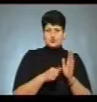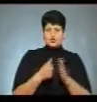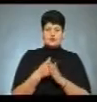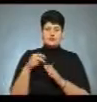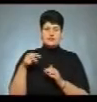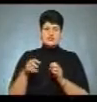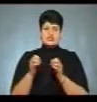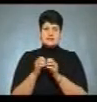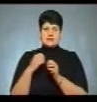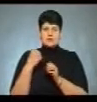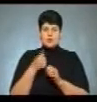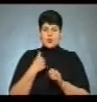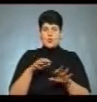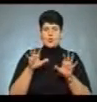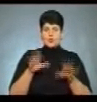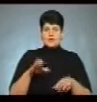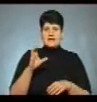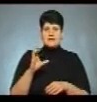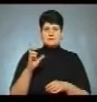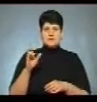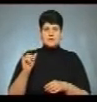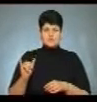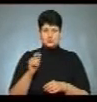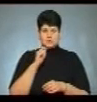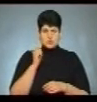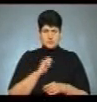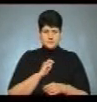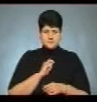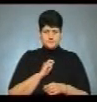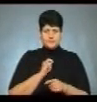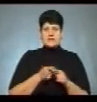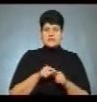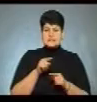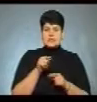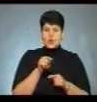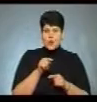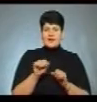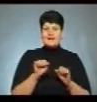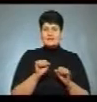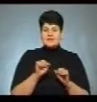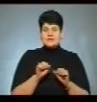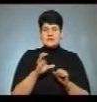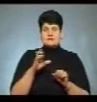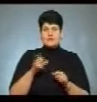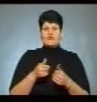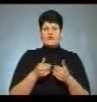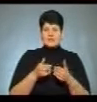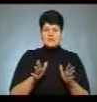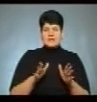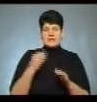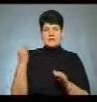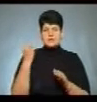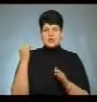2010-го року – голова служби безпеки України. За його керівництва СБУ відкрила для вільного доступу